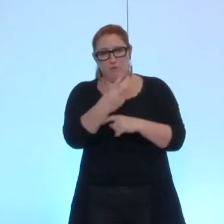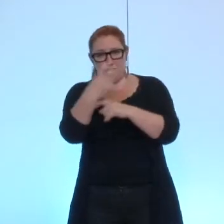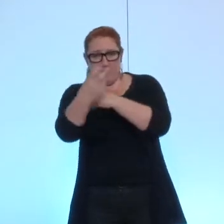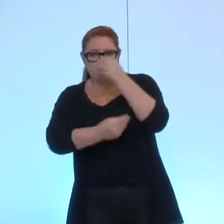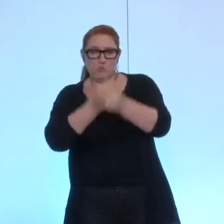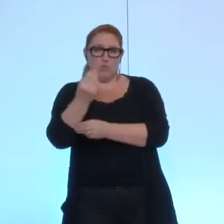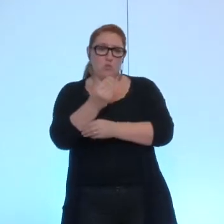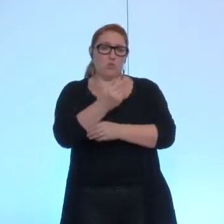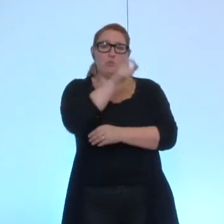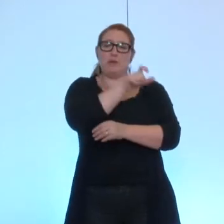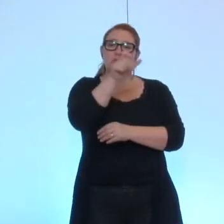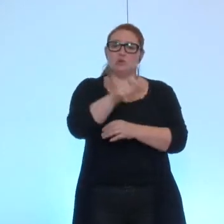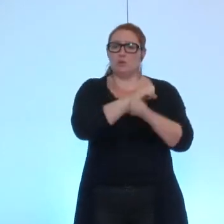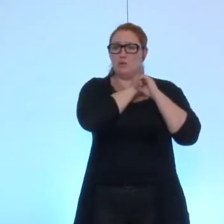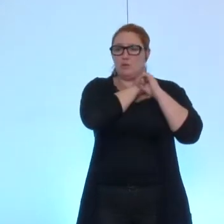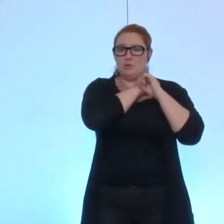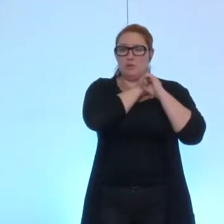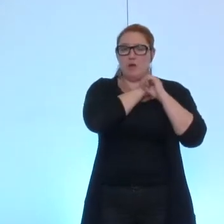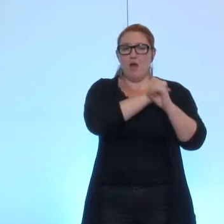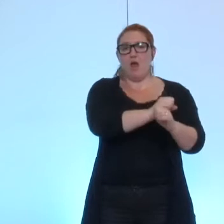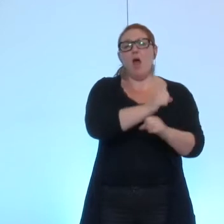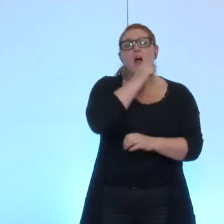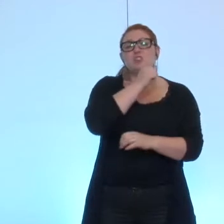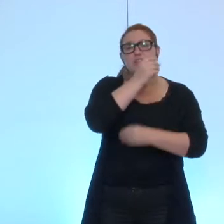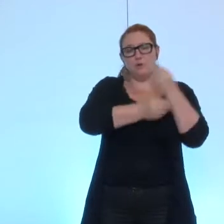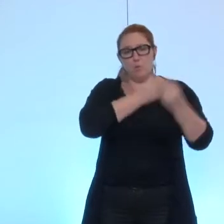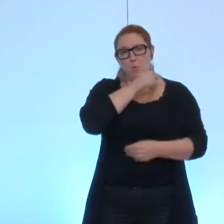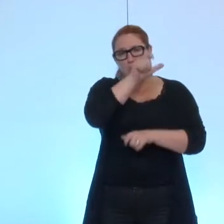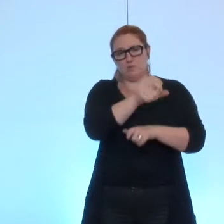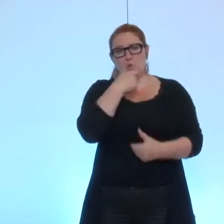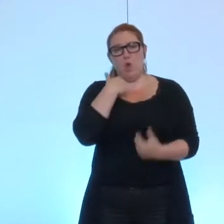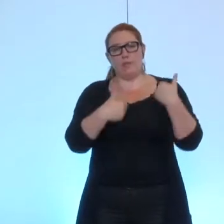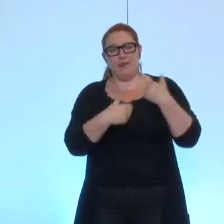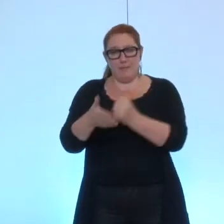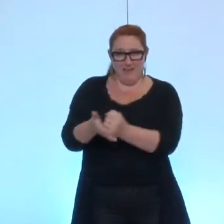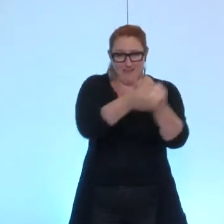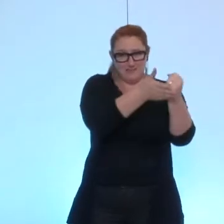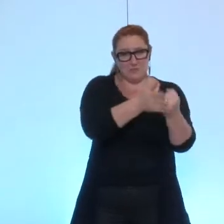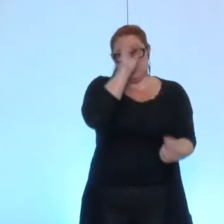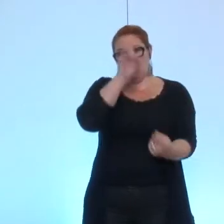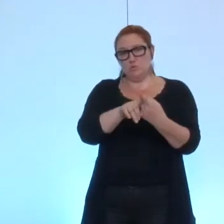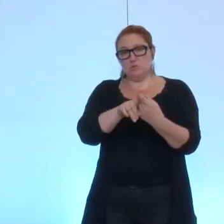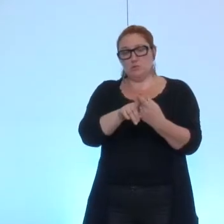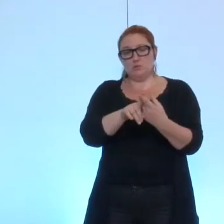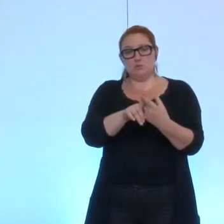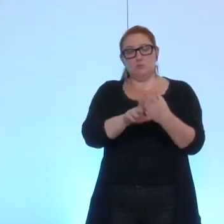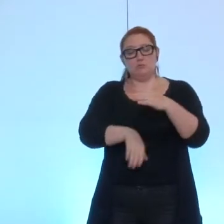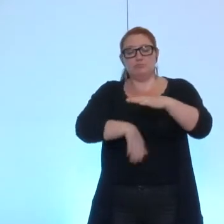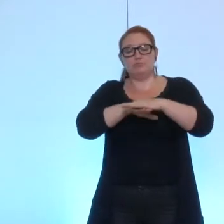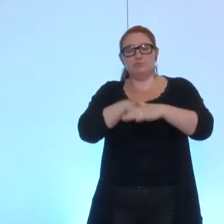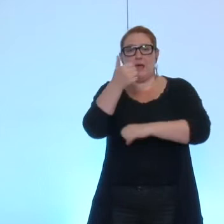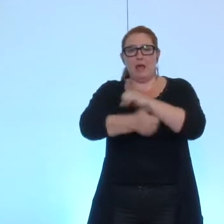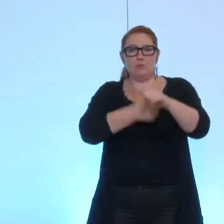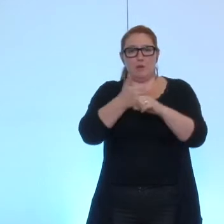ou d'assistance de personnes âgées ou personnes handicapées avec un montant maximum annuel plafonné